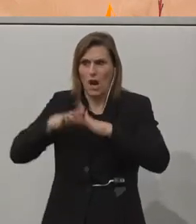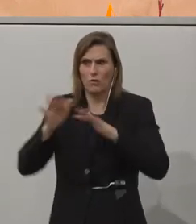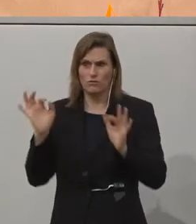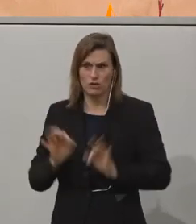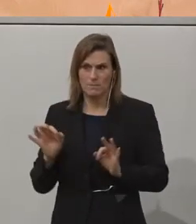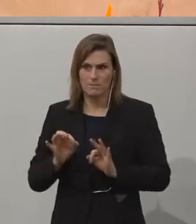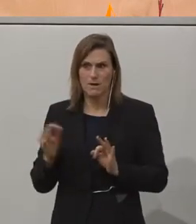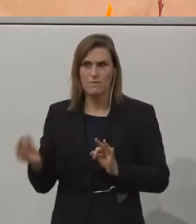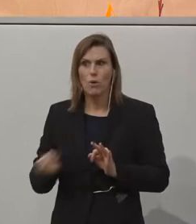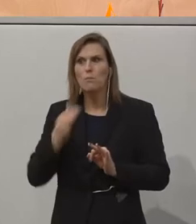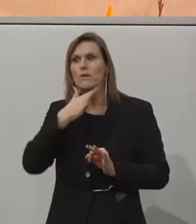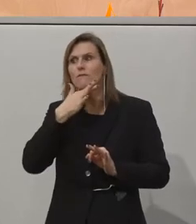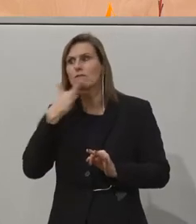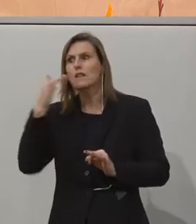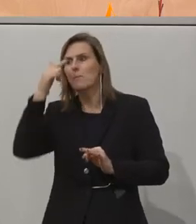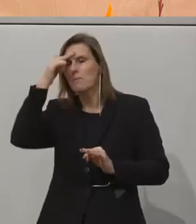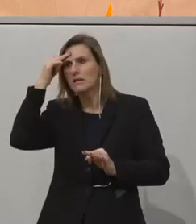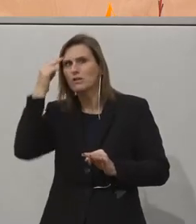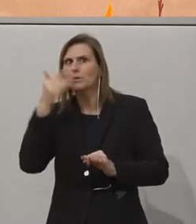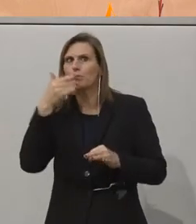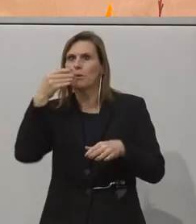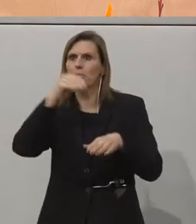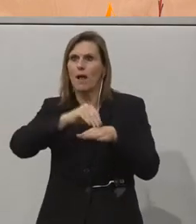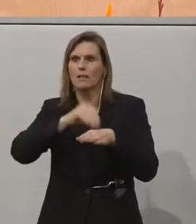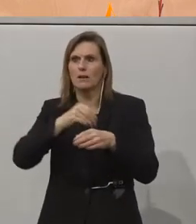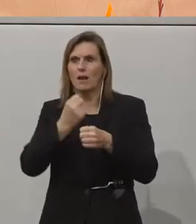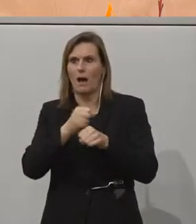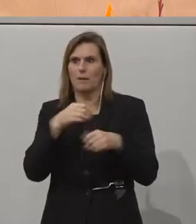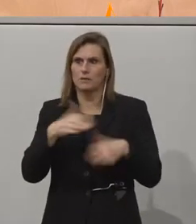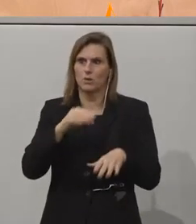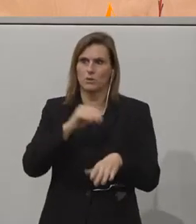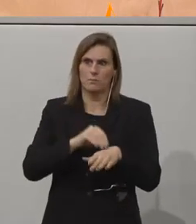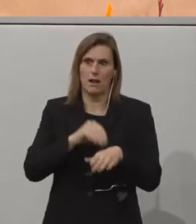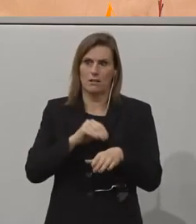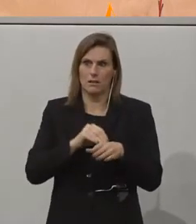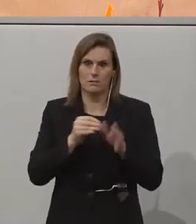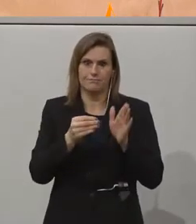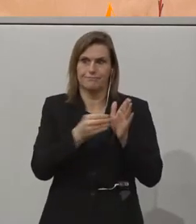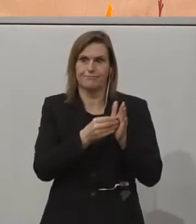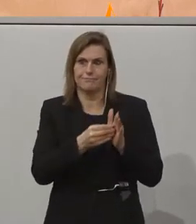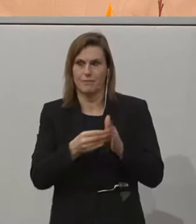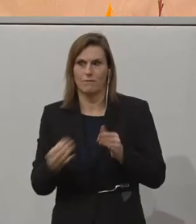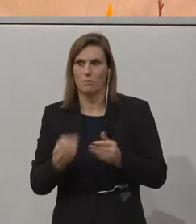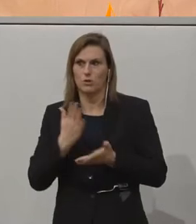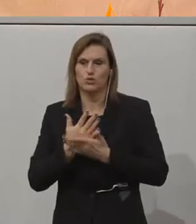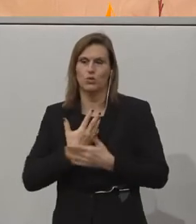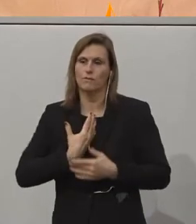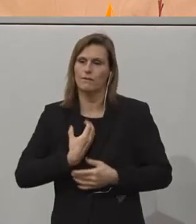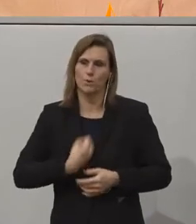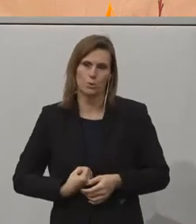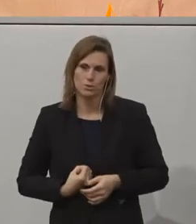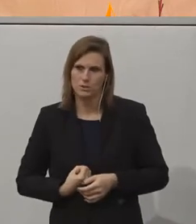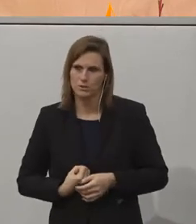weil viele Menschen sich gar nicht mehr als arbeitslos eintragen lassen, weil sie so frustriert sind,